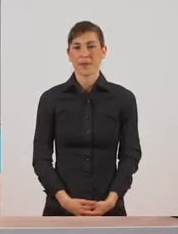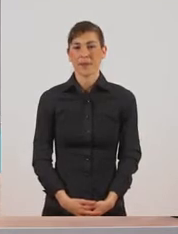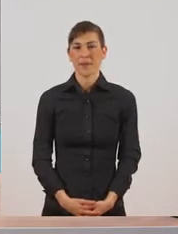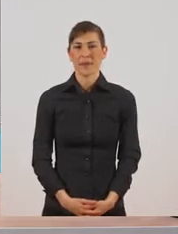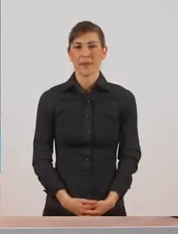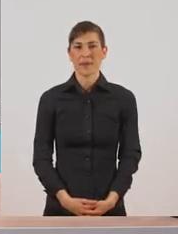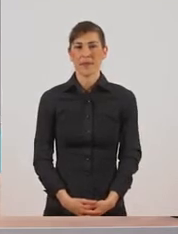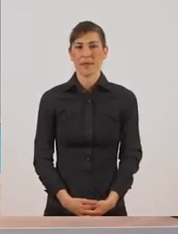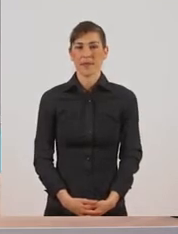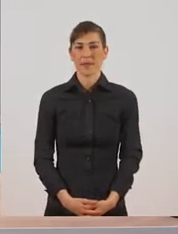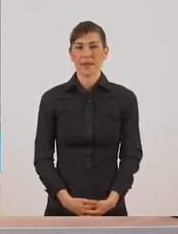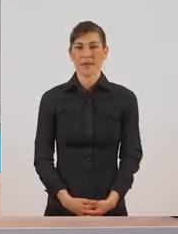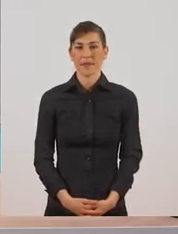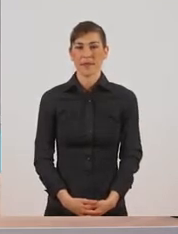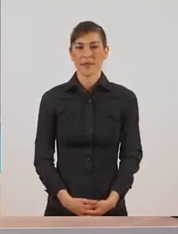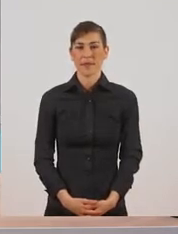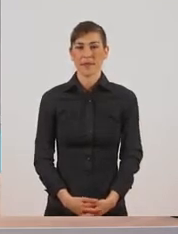Επόμενο μας ζώο.